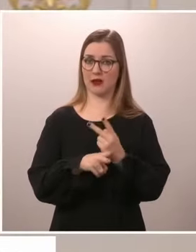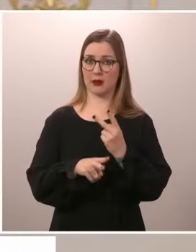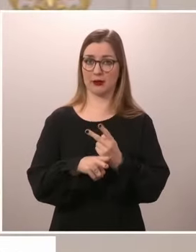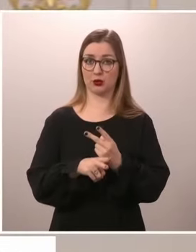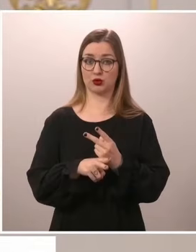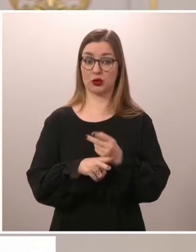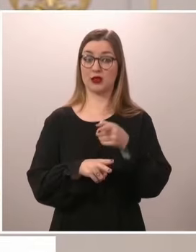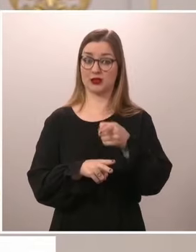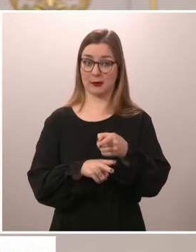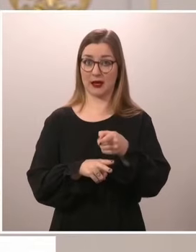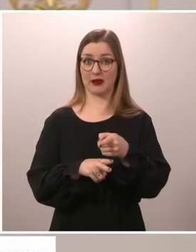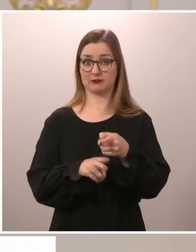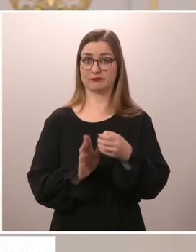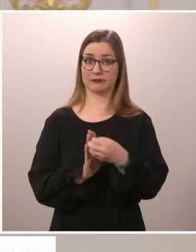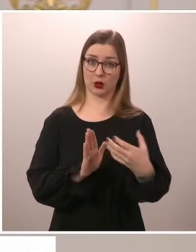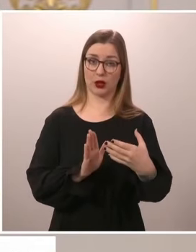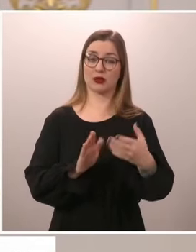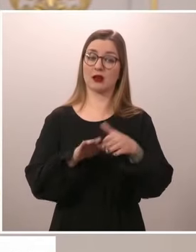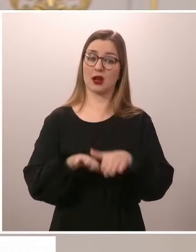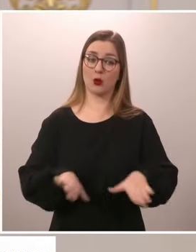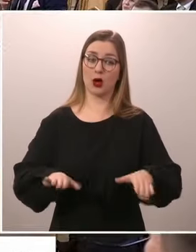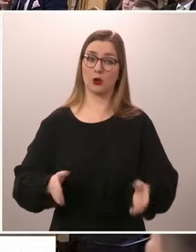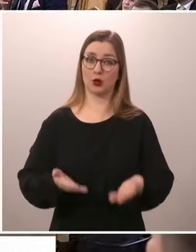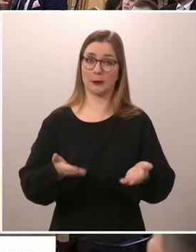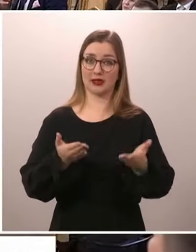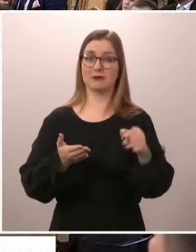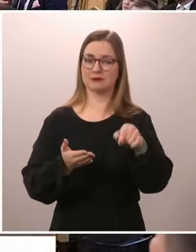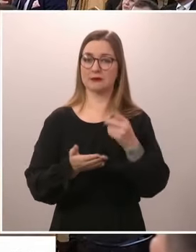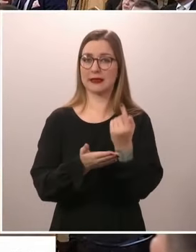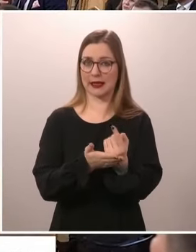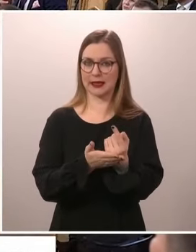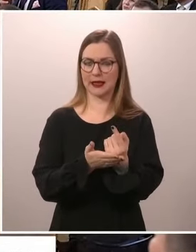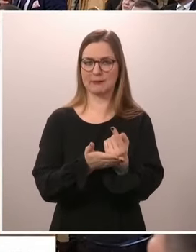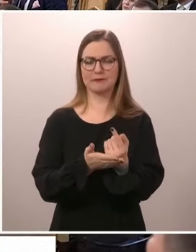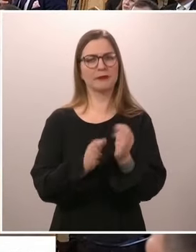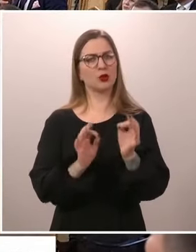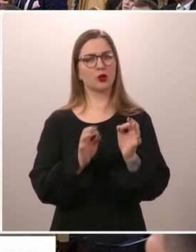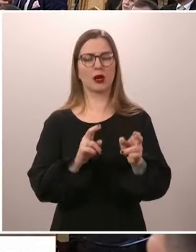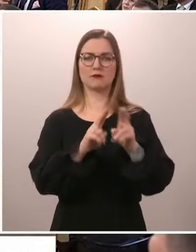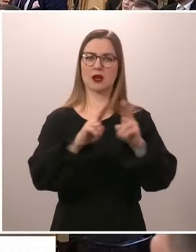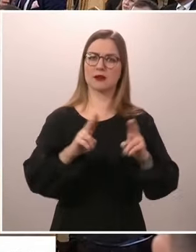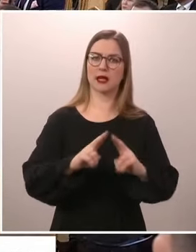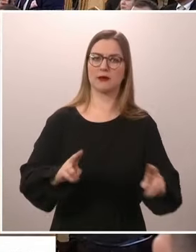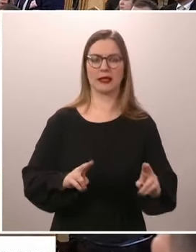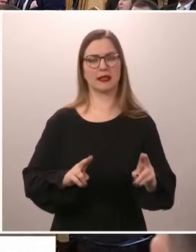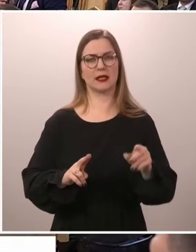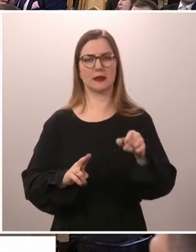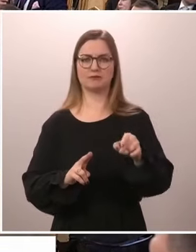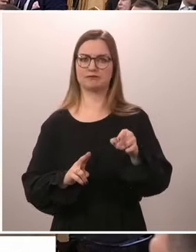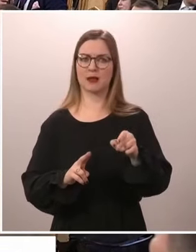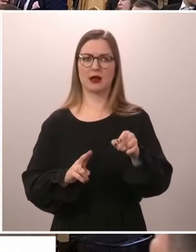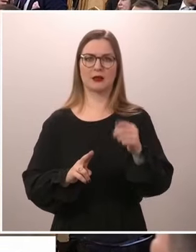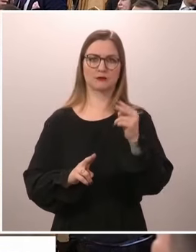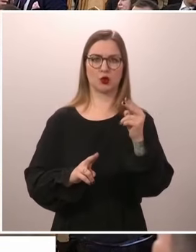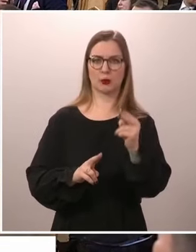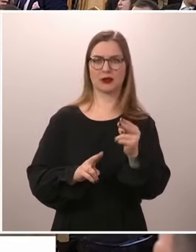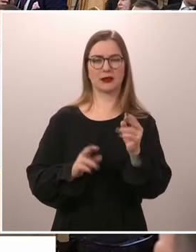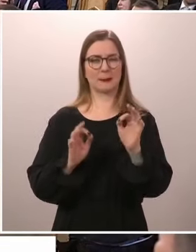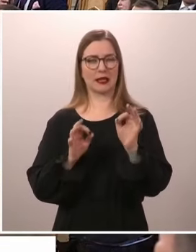ylläpitää rauhaa. Minkälaista kansainvälistä pääomaa puolustusvoimien suorituskyky Suomelle antaa ulko- ja